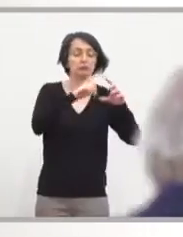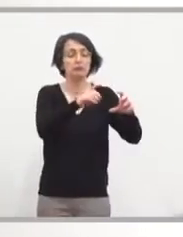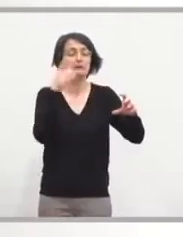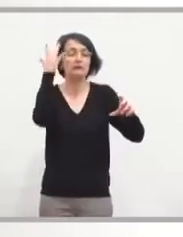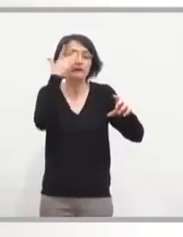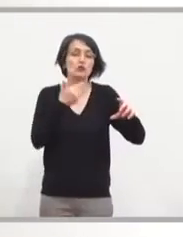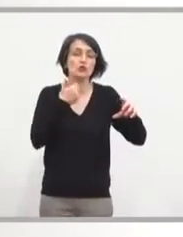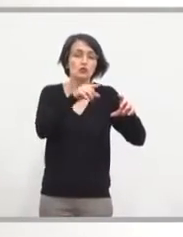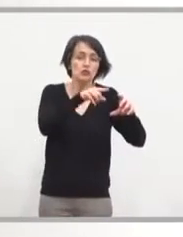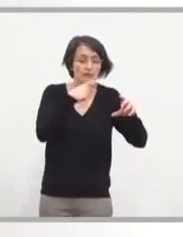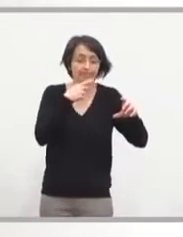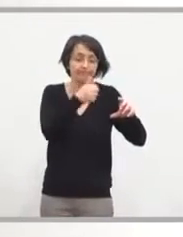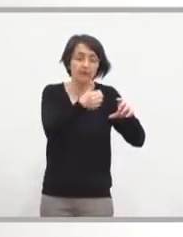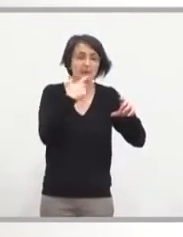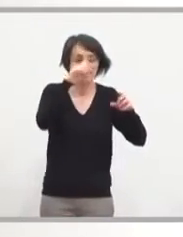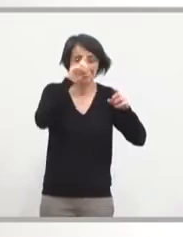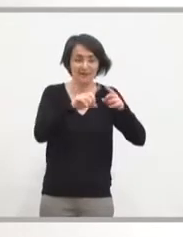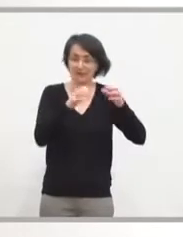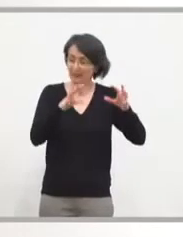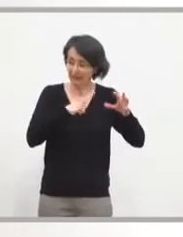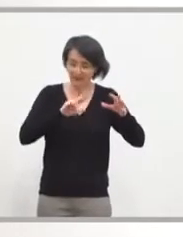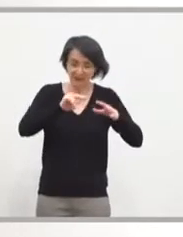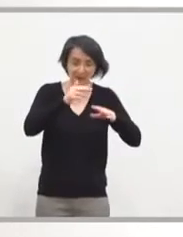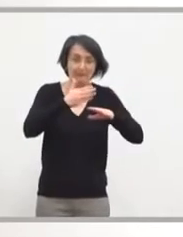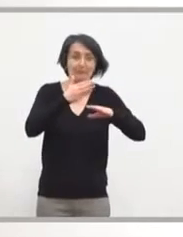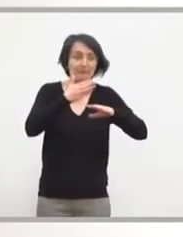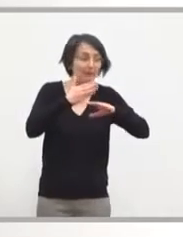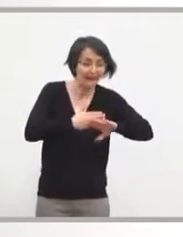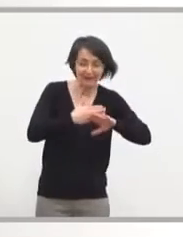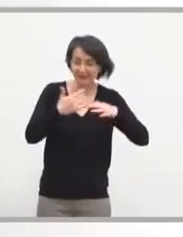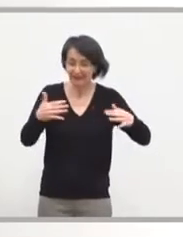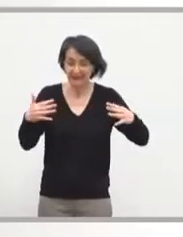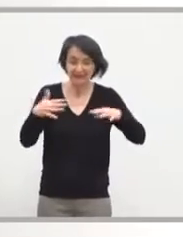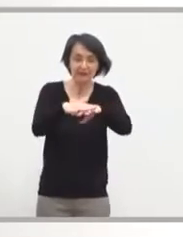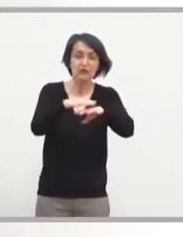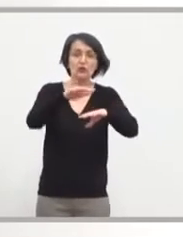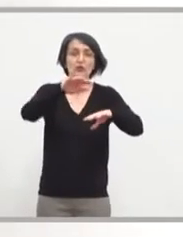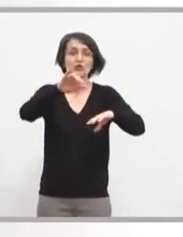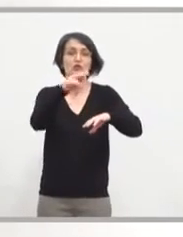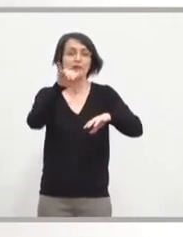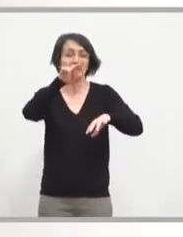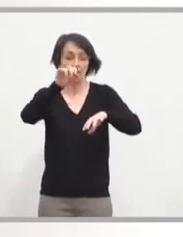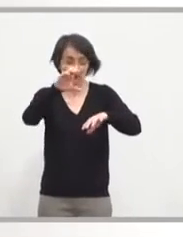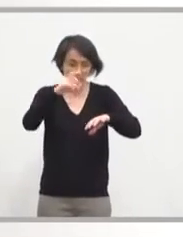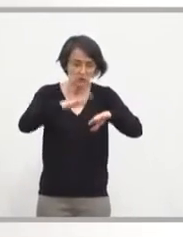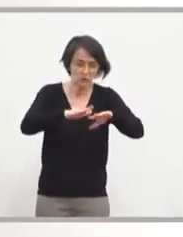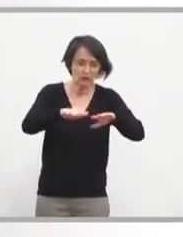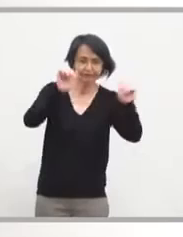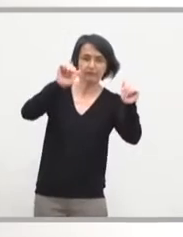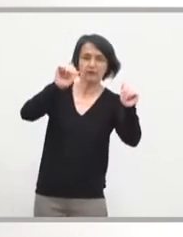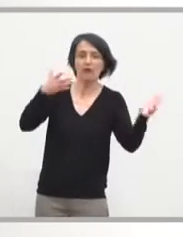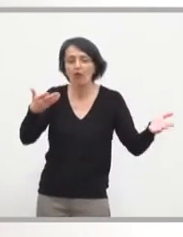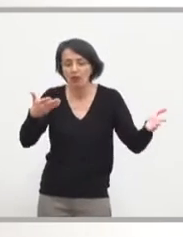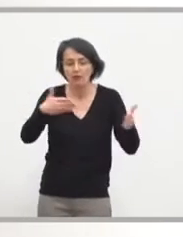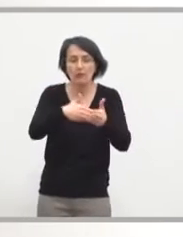a stoppé, en quelque sorte, le bouclage avec le secteur de Juvignac. Mais il faudra trouver une solution. Et tout ça, c'est